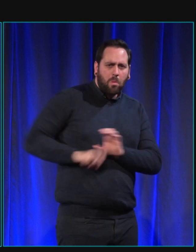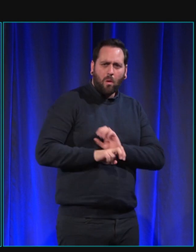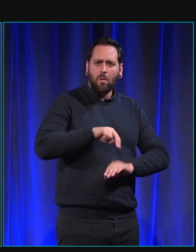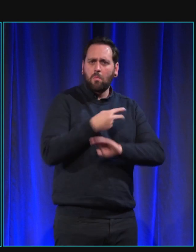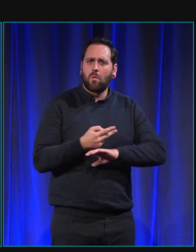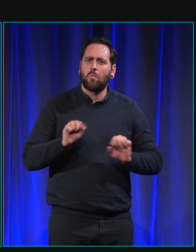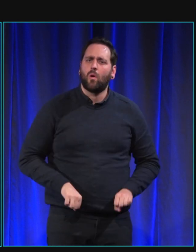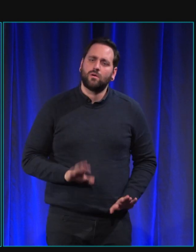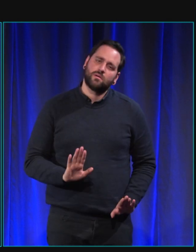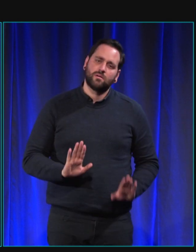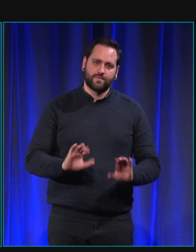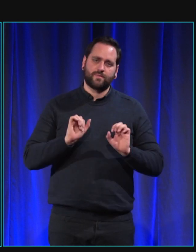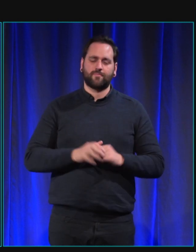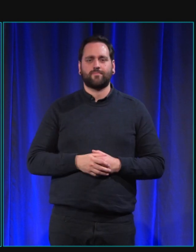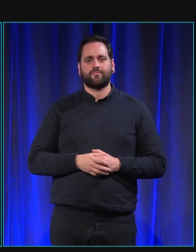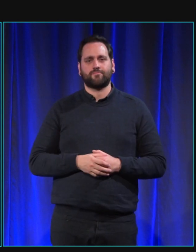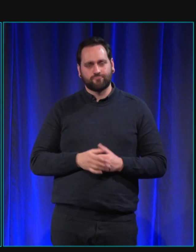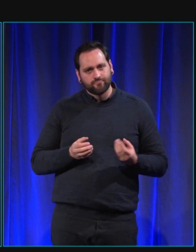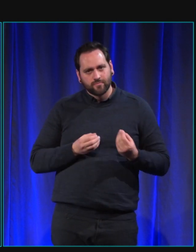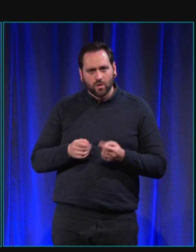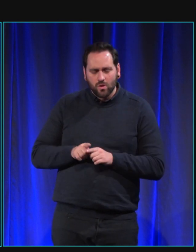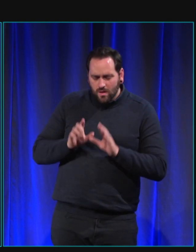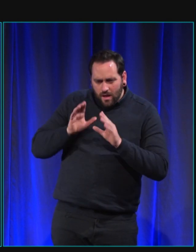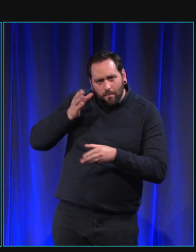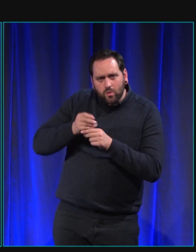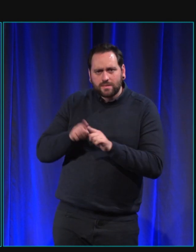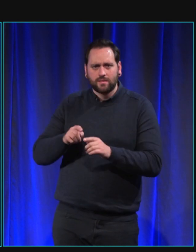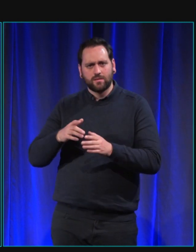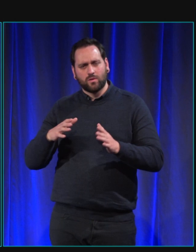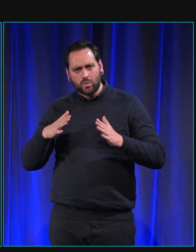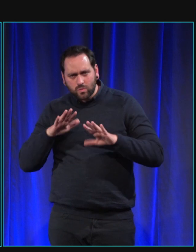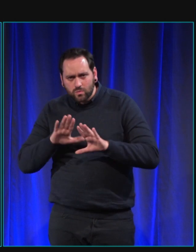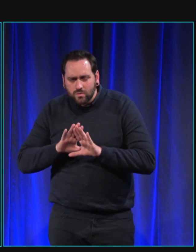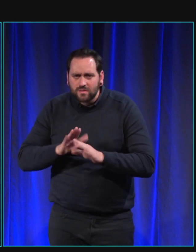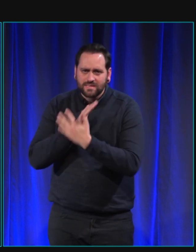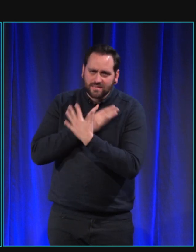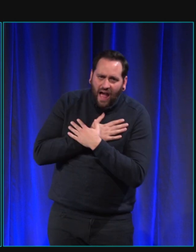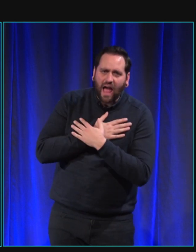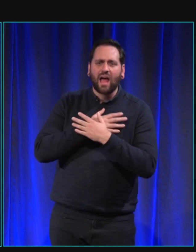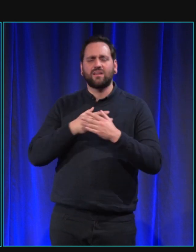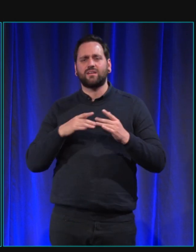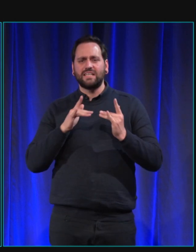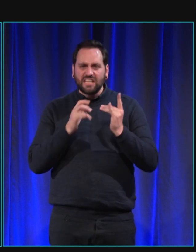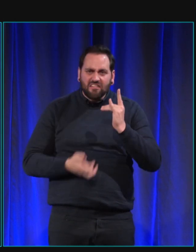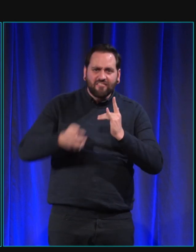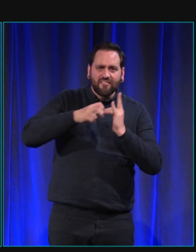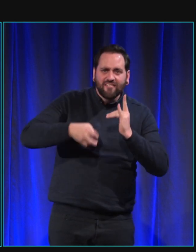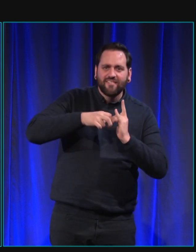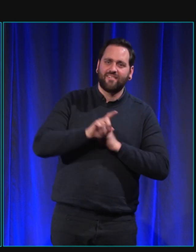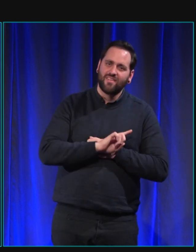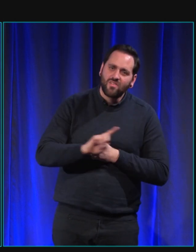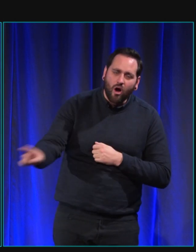à rester tranquille à ne pas monter sur les canapés pas monter sur les lits enfin vraiment de l'éducation